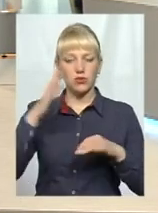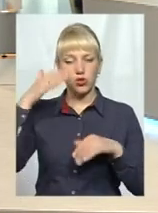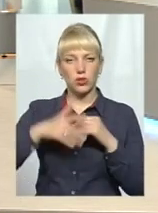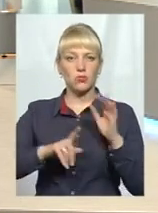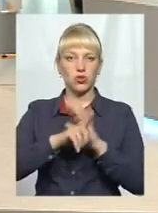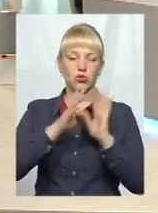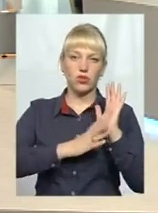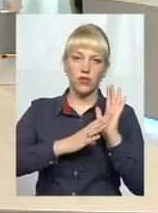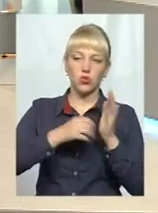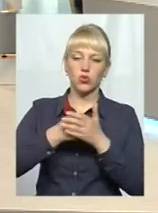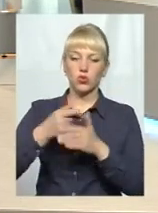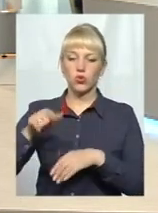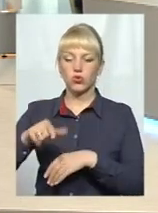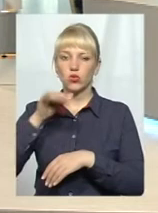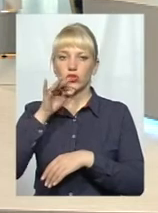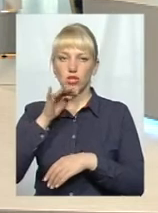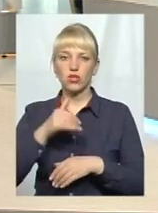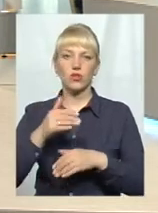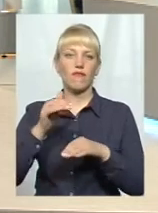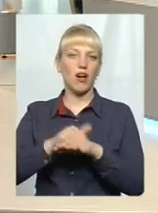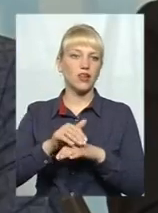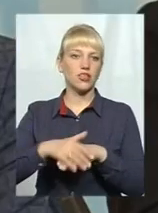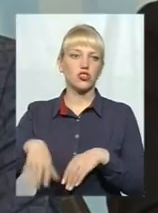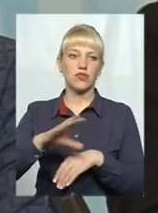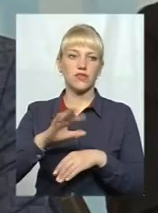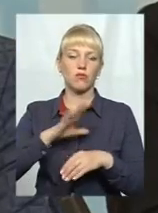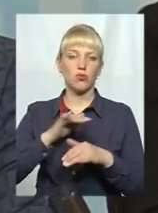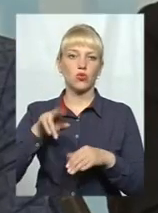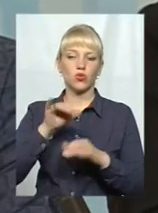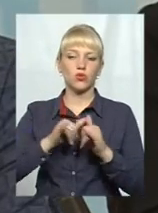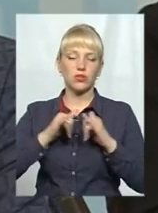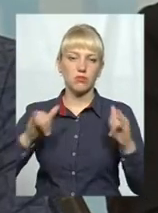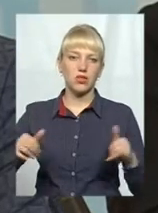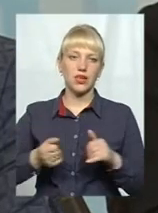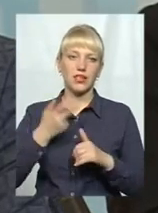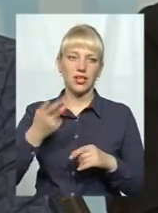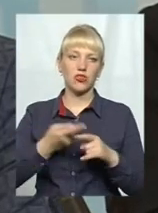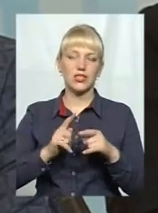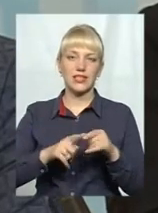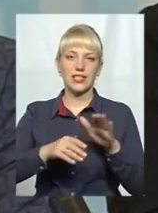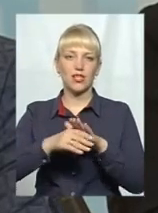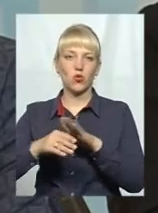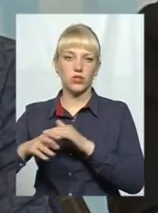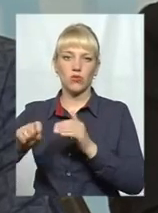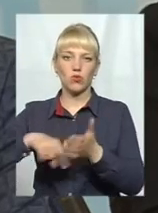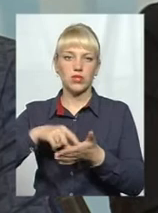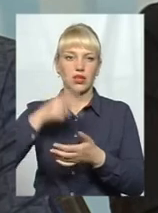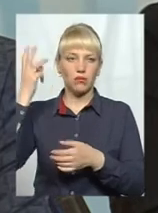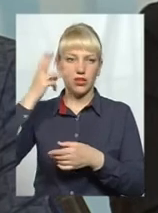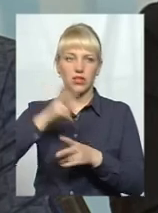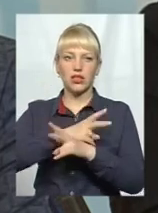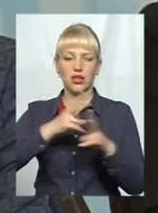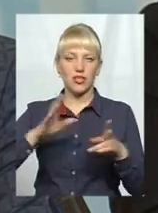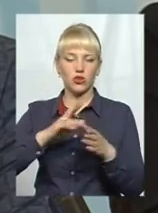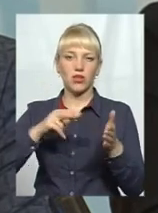цього часу фактично все йшло до збільшення кількості даних тимчасових споруд в місті Хмельницькому. Ніхто не